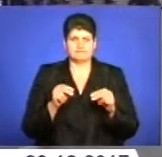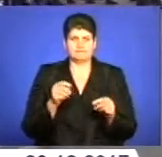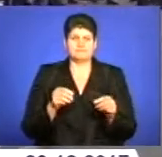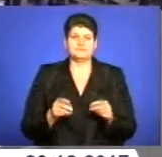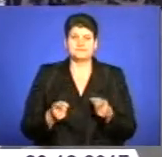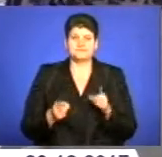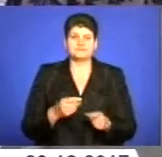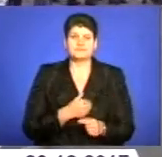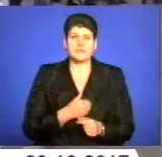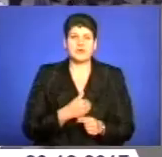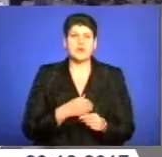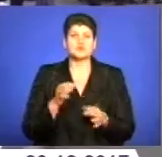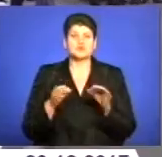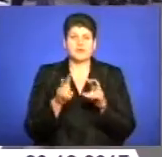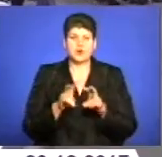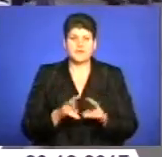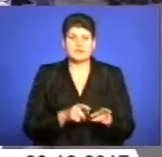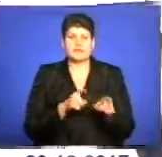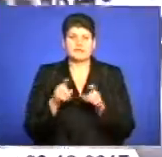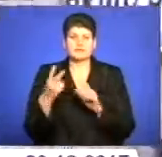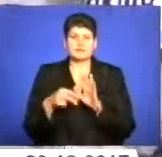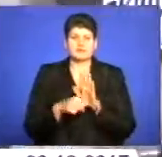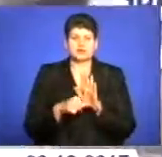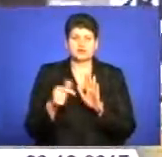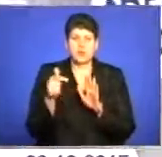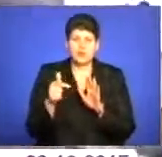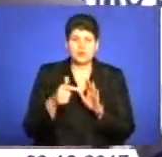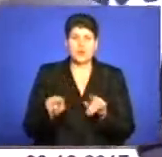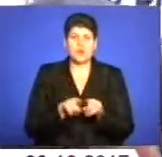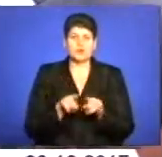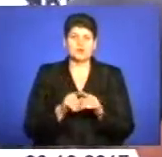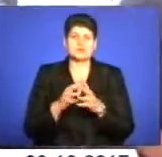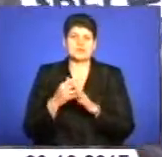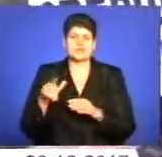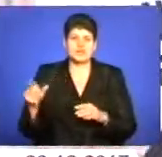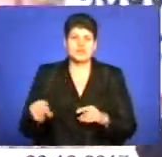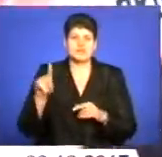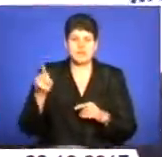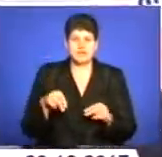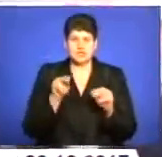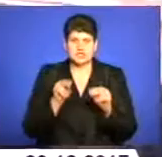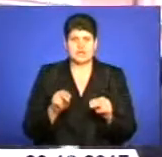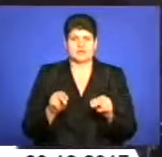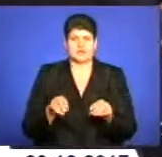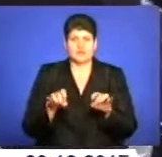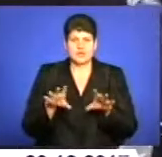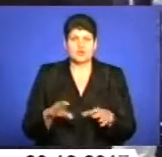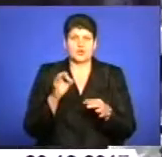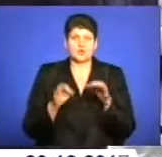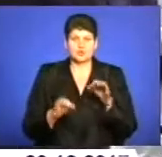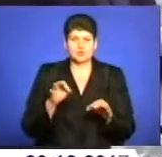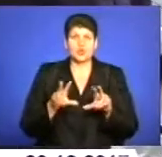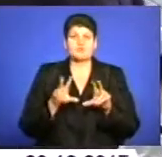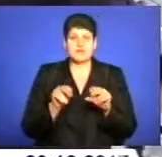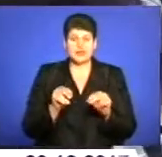судовий розгляд апеляційної скарги перенесли на 26 грудня. Односельчани, які вимагають справедливого вироку суду щодо винуватись ДТП, обіцяють,